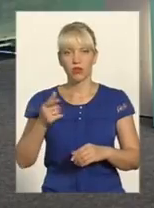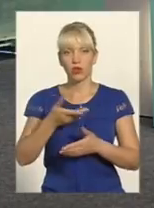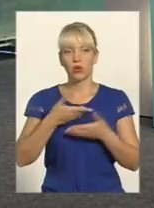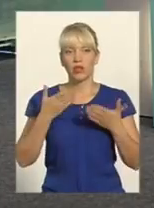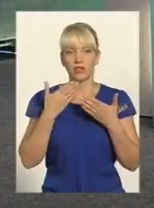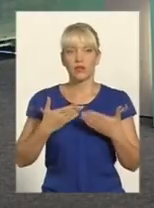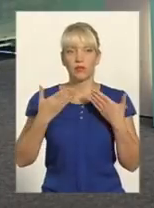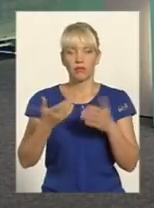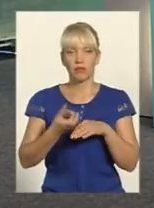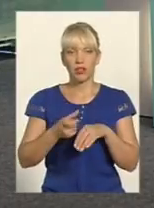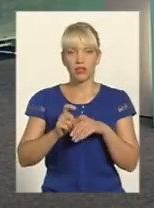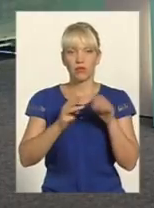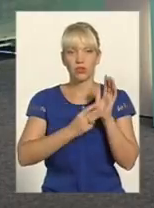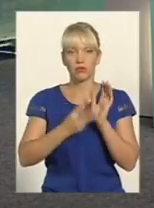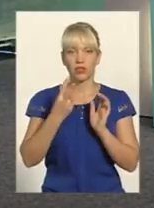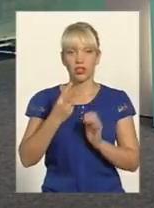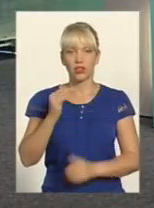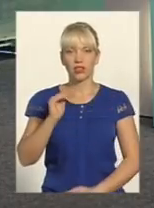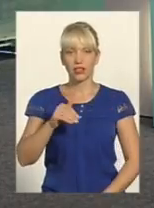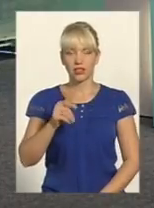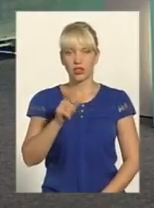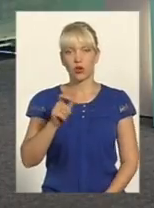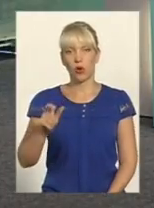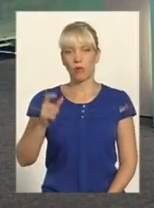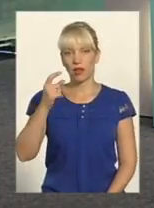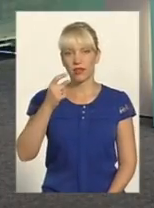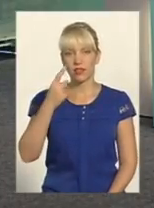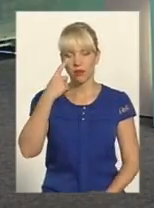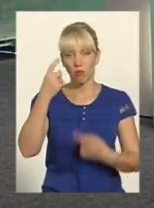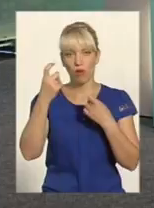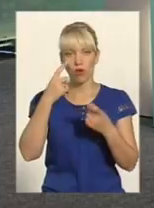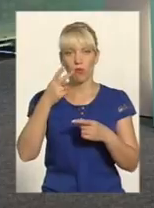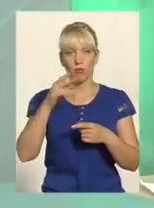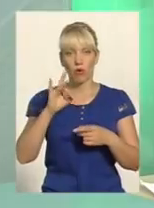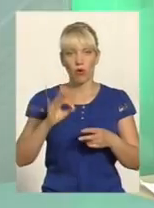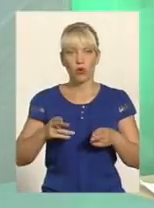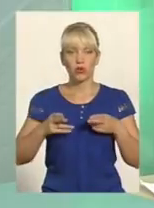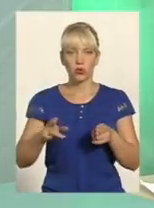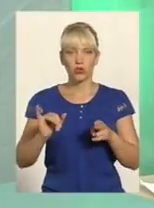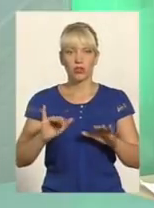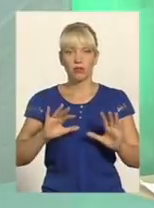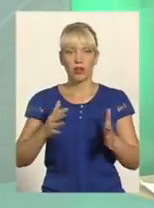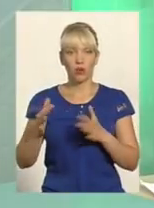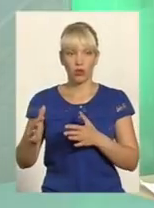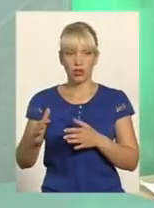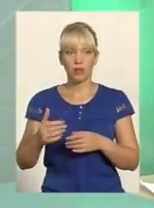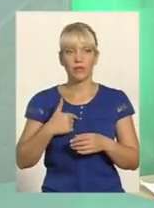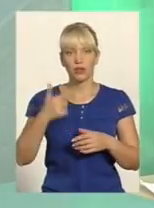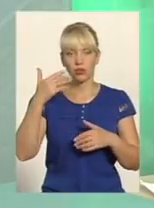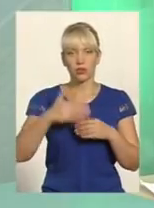тисяч громадян з повідомленням про злочини та пригоди Зрозуміло, з ознаками